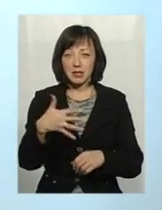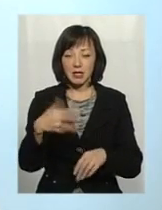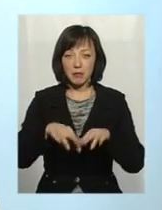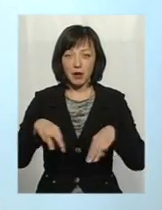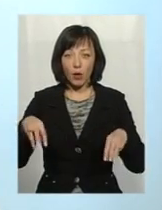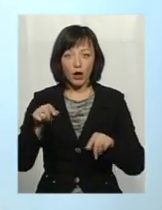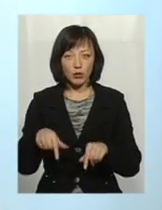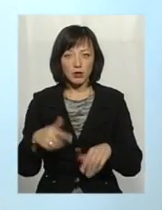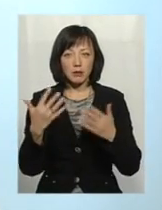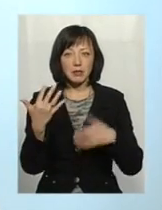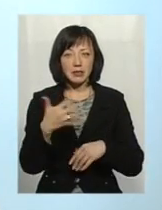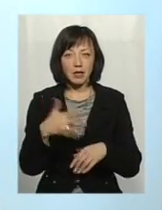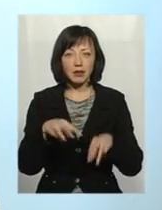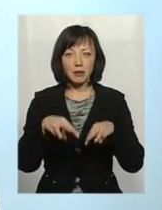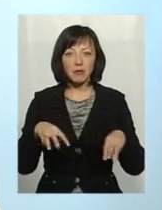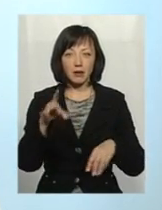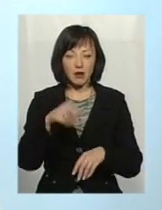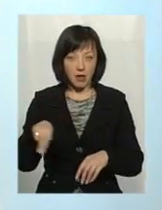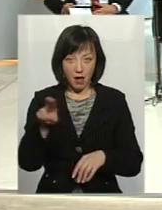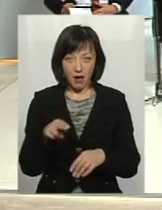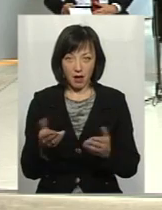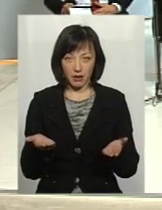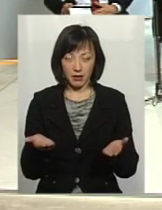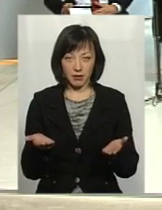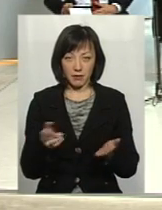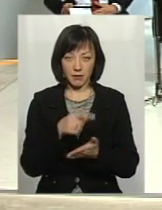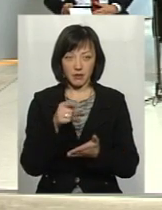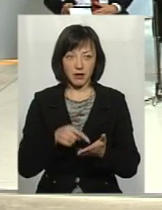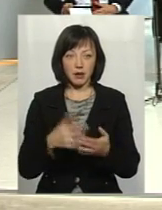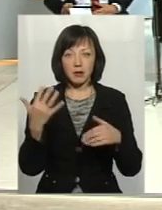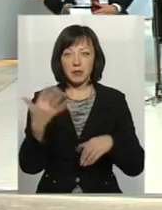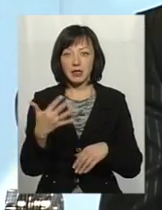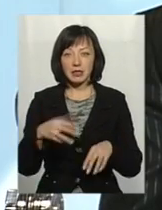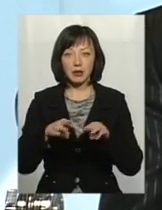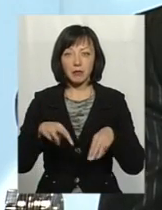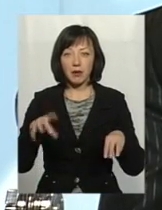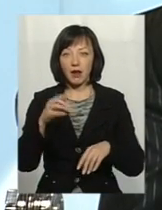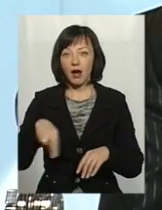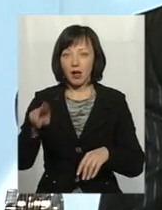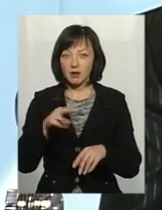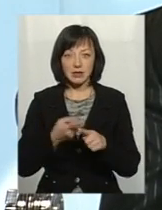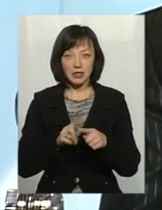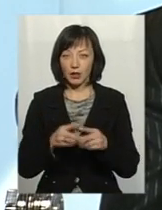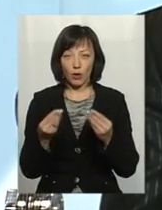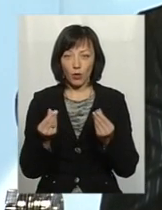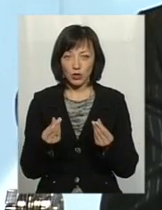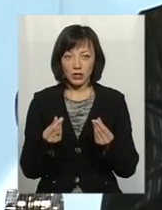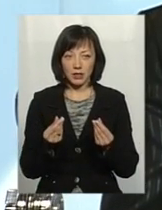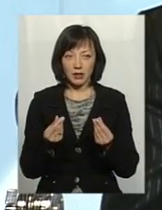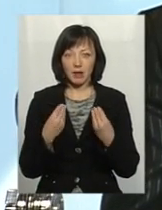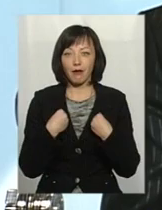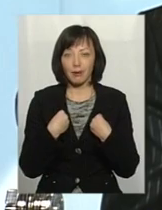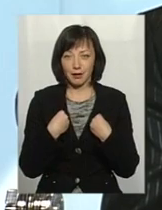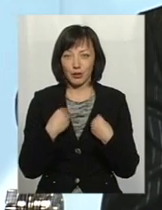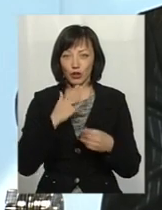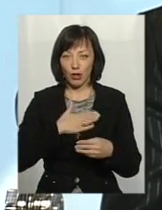майже 50 мільярдів. Ну, 50 мільярдів – це не кошти, які надані лише полонській